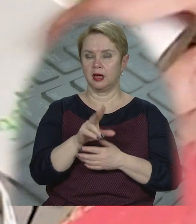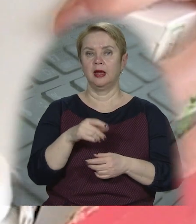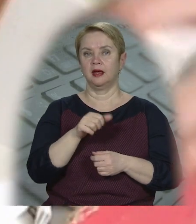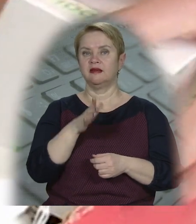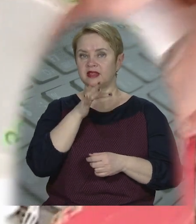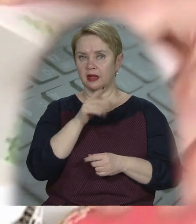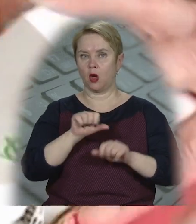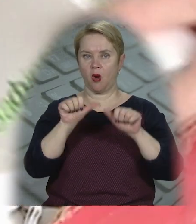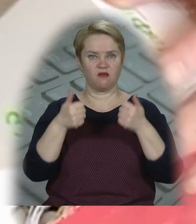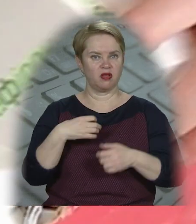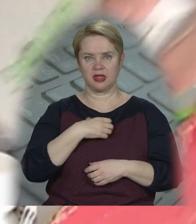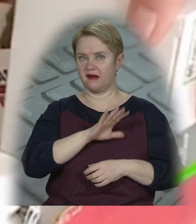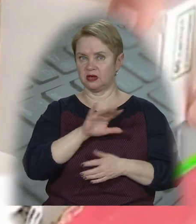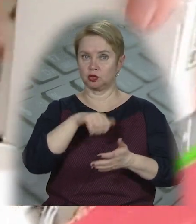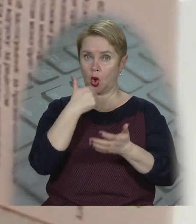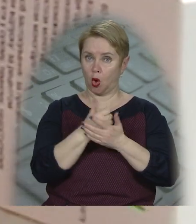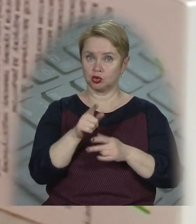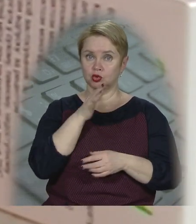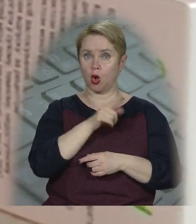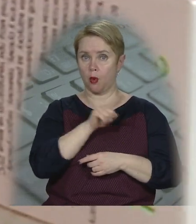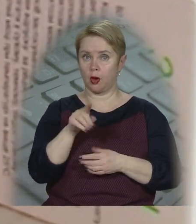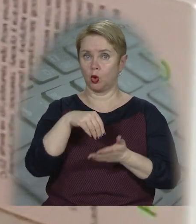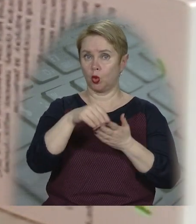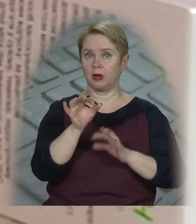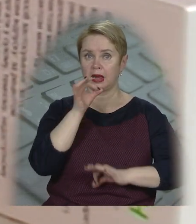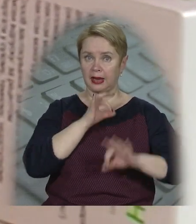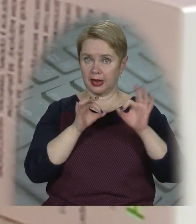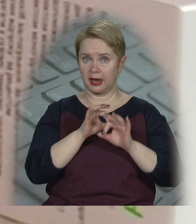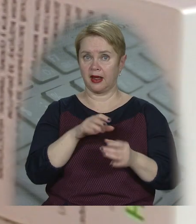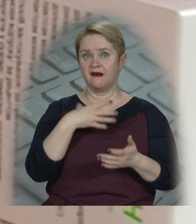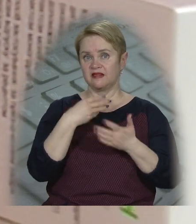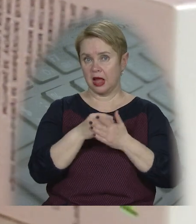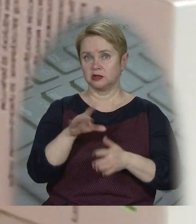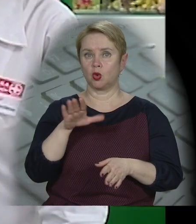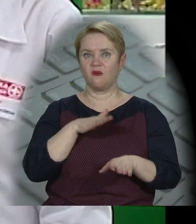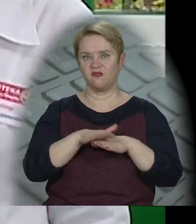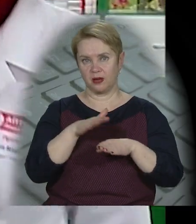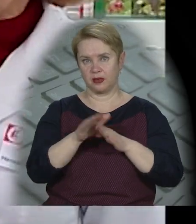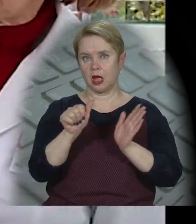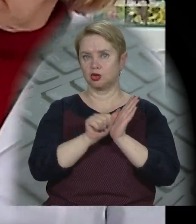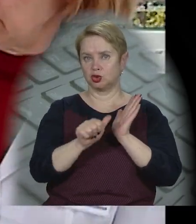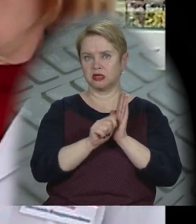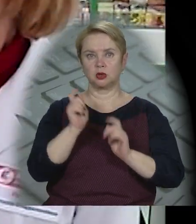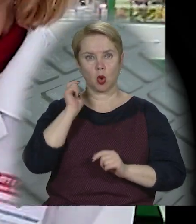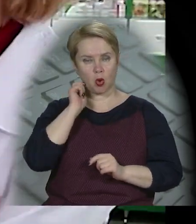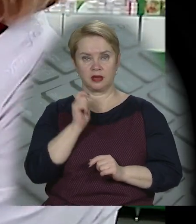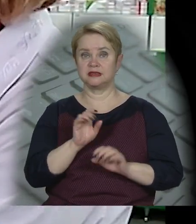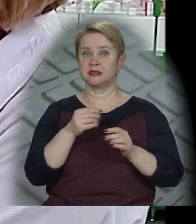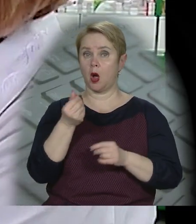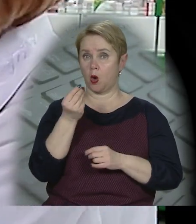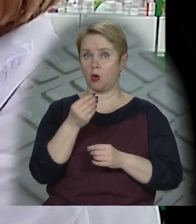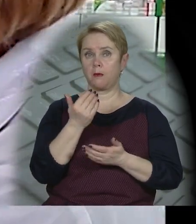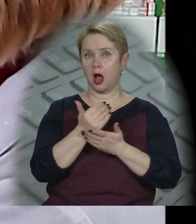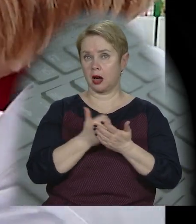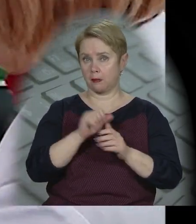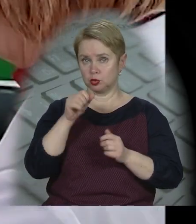Дата оформлення картки неважлива. Головне, щоб на момент купівлі ліків власнику вже виповнилося 60 років. За